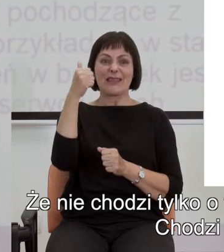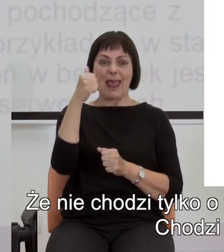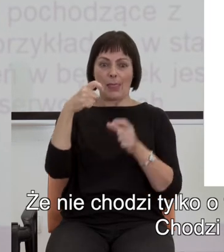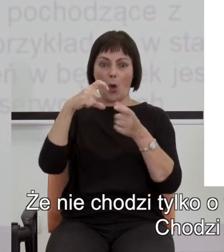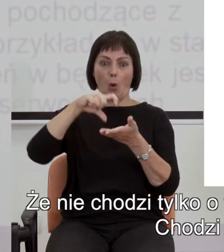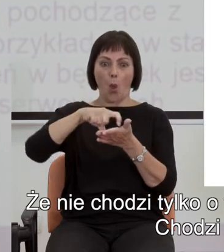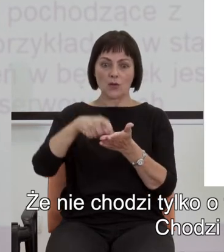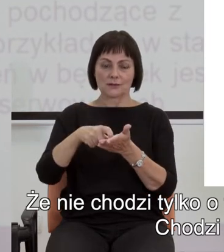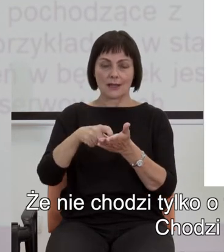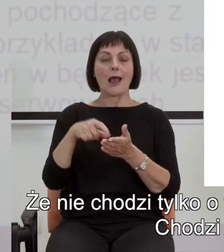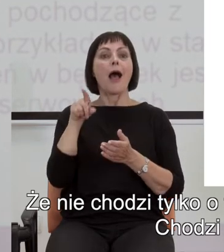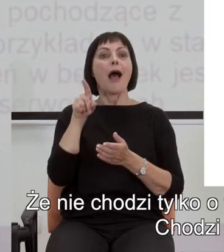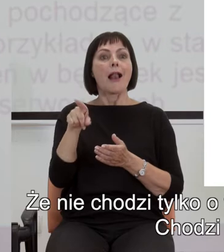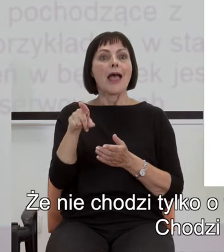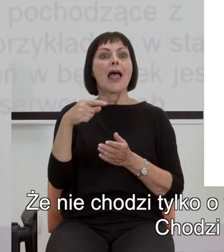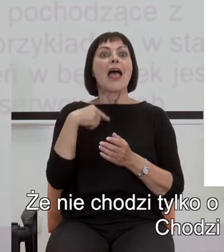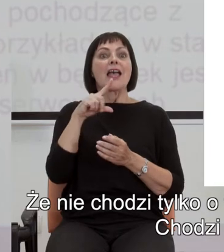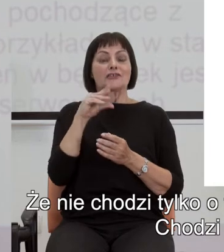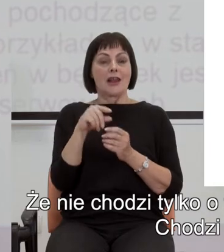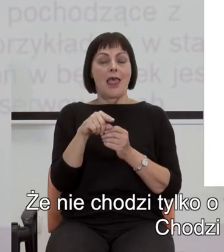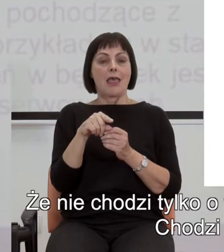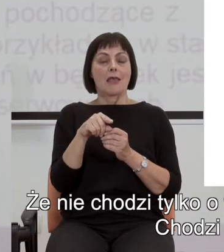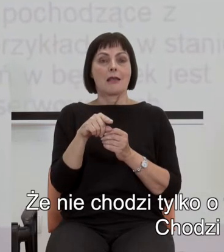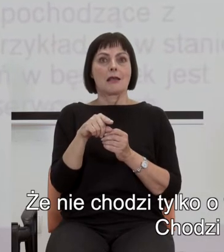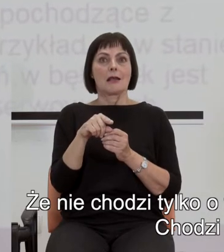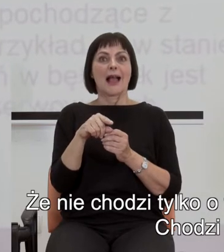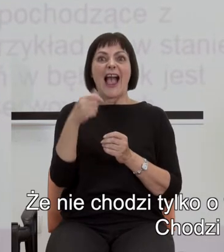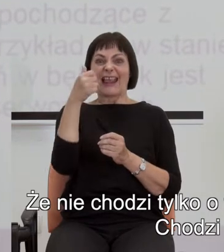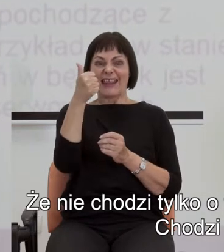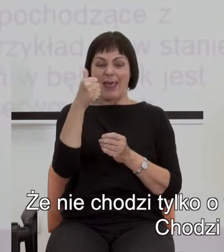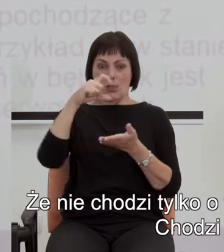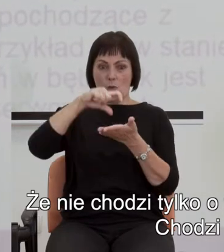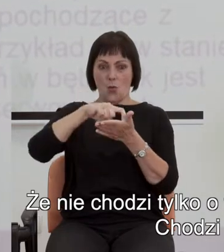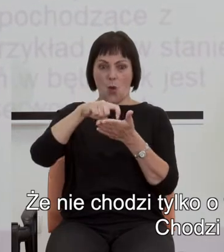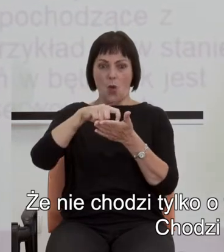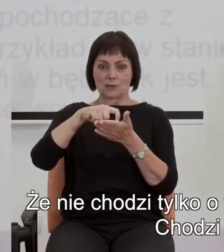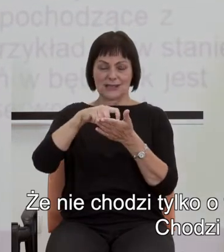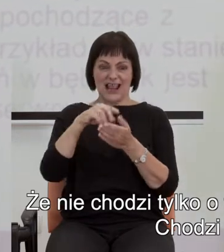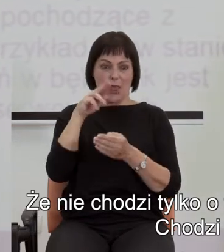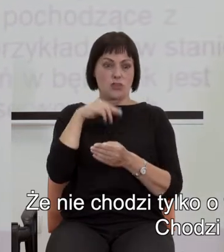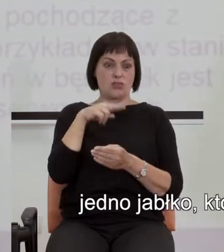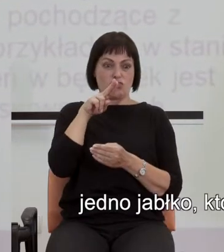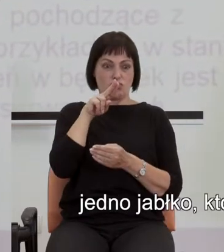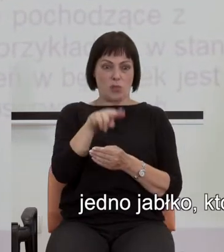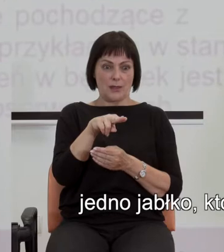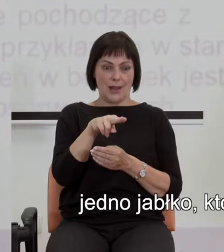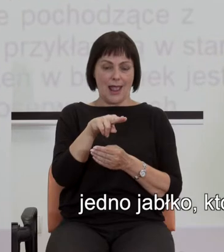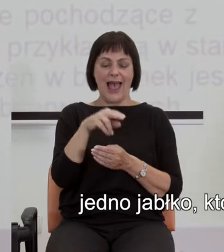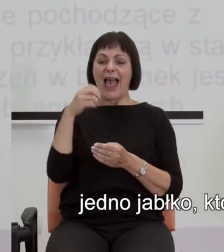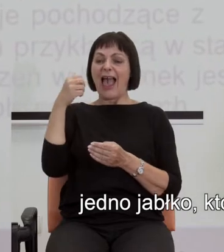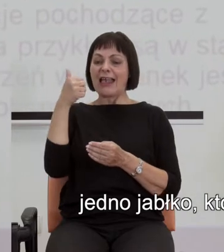klocka. Chodzi o to, że jeden klocek, który jest dotykany i